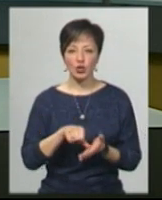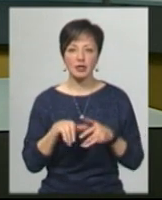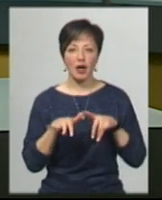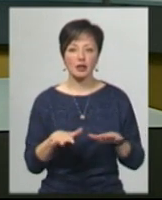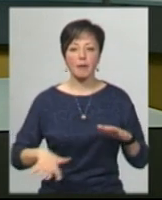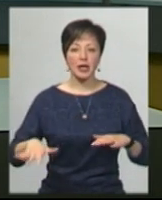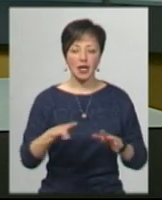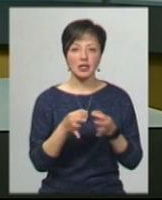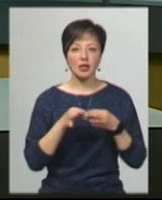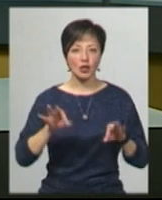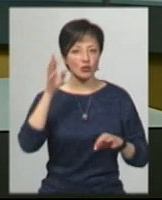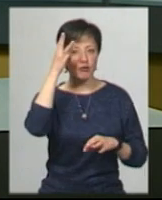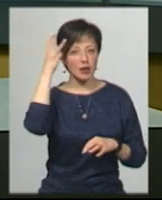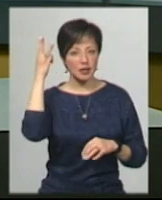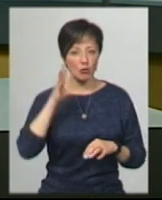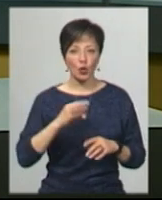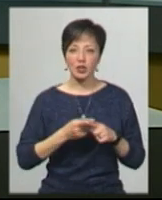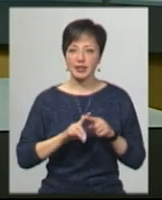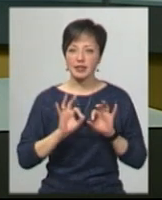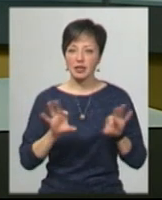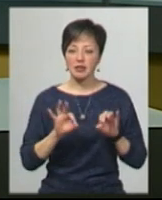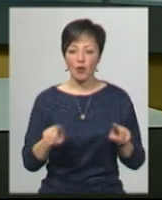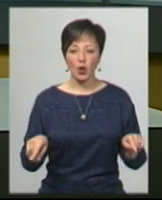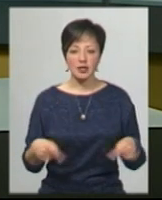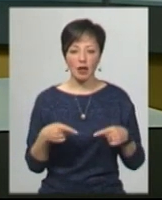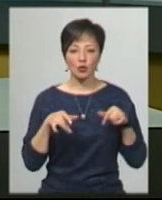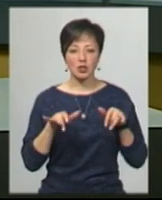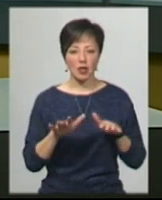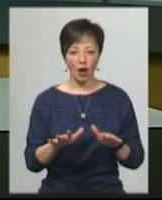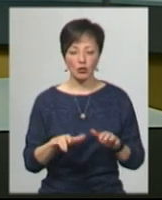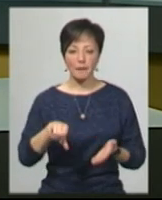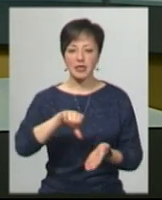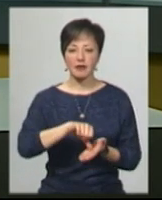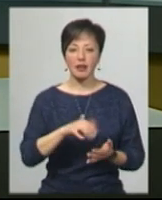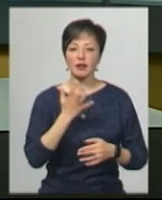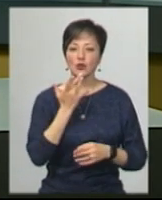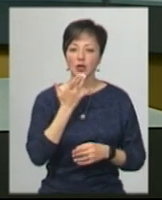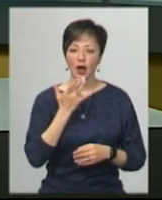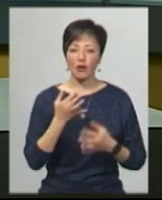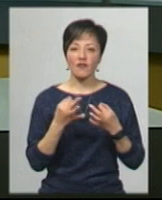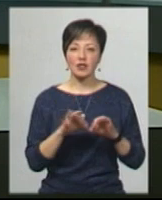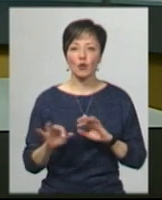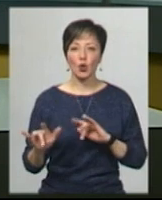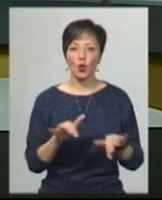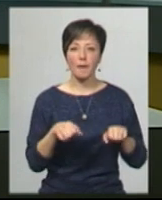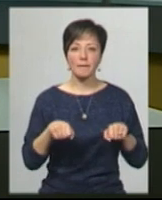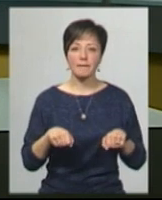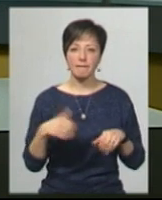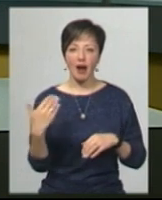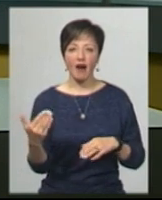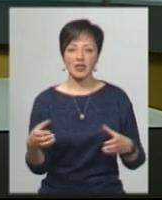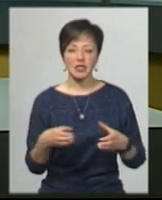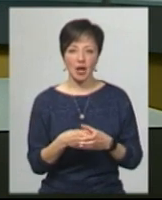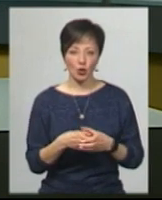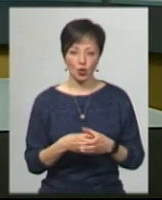Незалежності в обласному центрі. Про це сказав організатор заходу, представник національно-визвольного руху «Правий сектор»